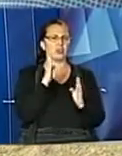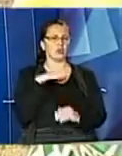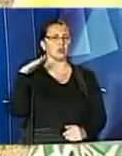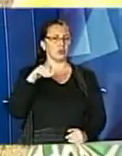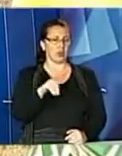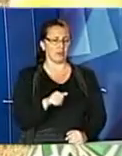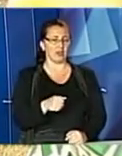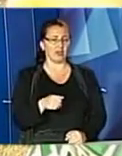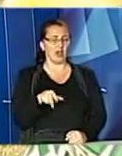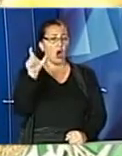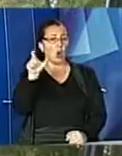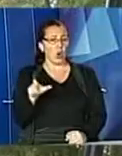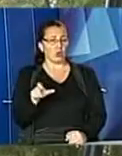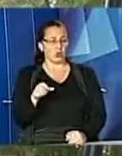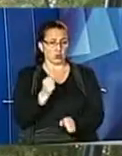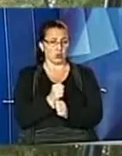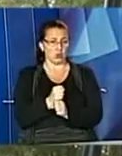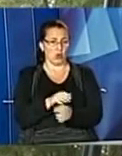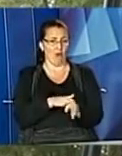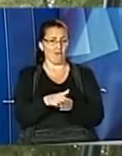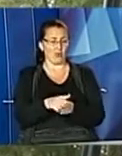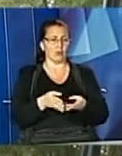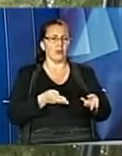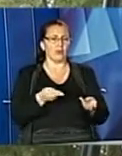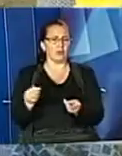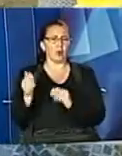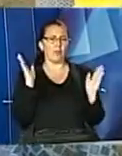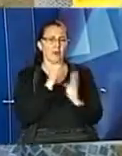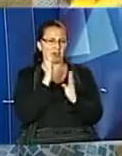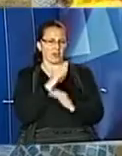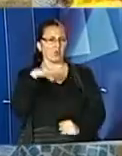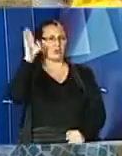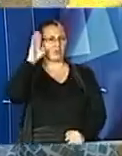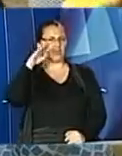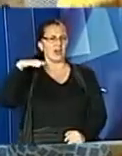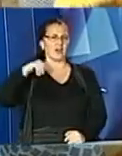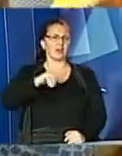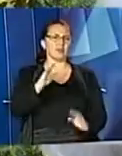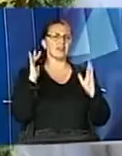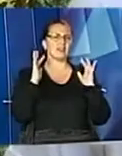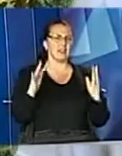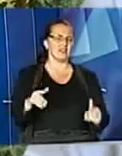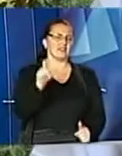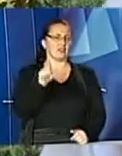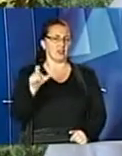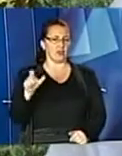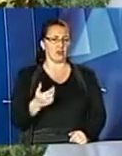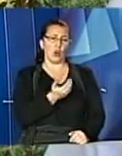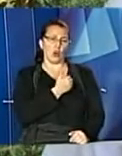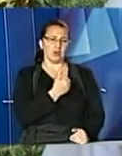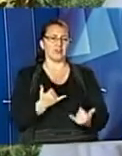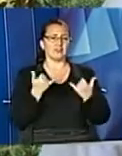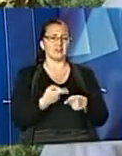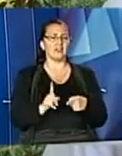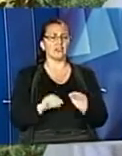автора надихнули основні символи регіону, які він тіли в ансамблі – вода, тарпадські ліси та їхні мешканці. Хотілося до цього маленького